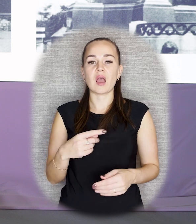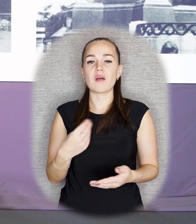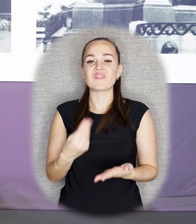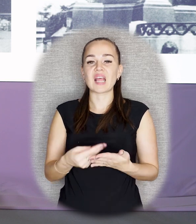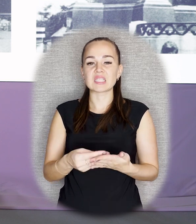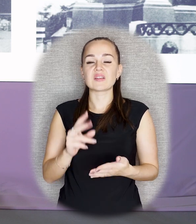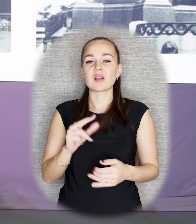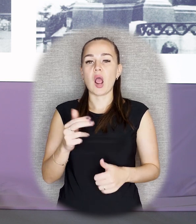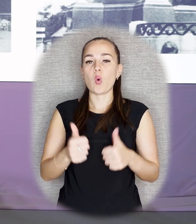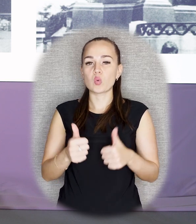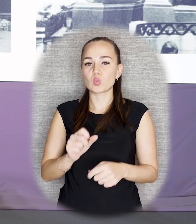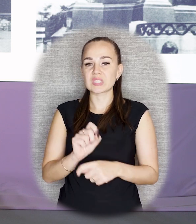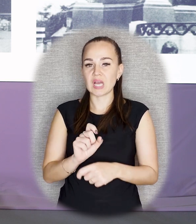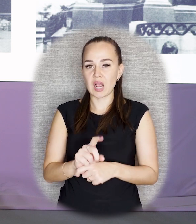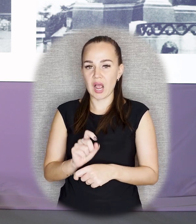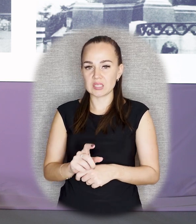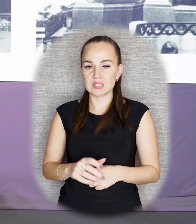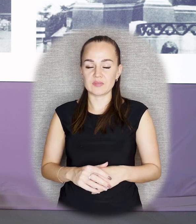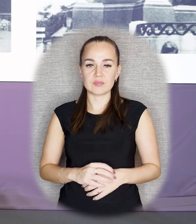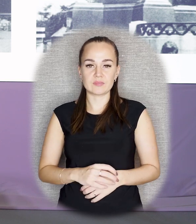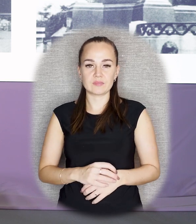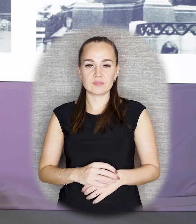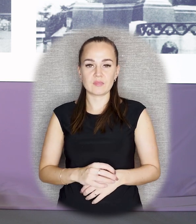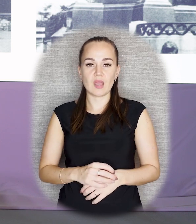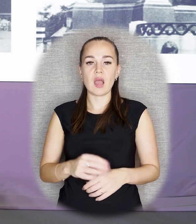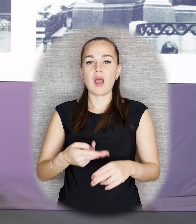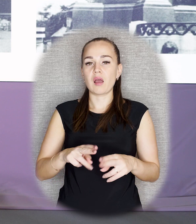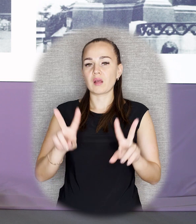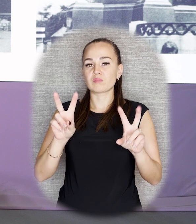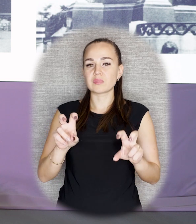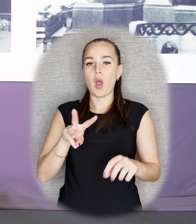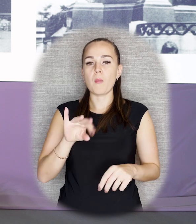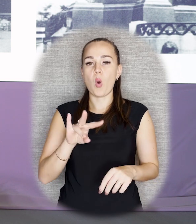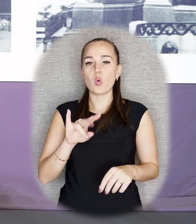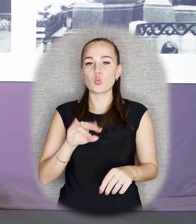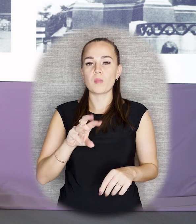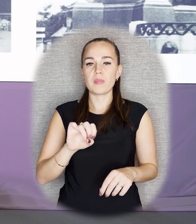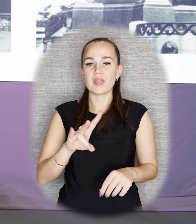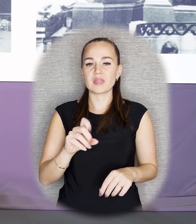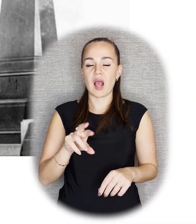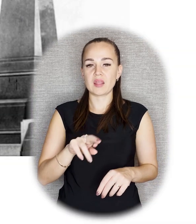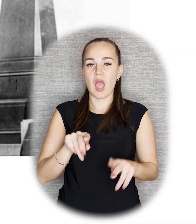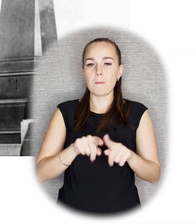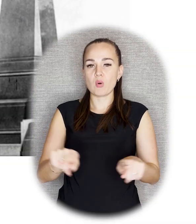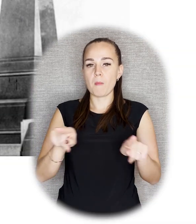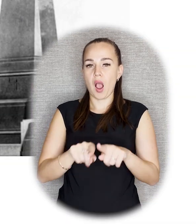Соответственно, часть исследователей понимает, что план монументальной пропаганды — это вообще вся монументальная политика. Правильнее говорить, наверное, так.